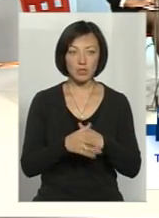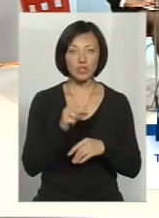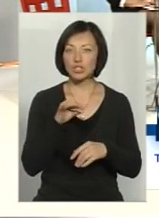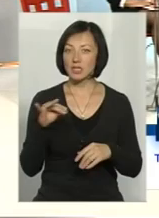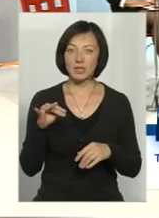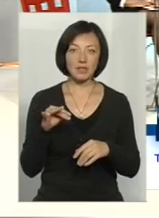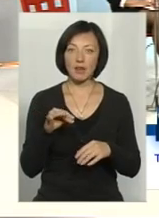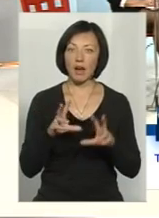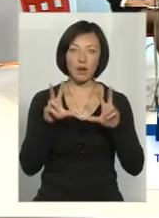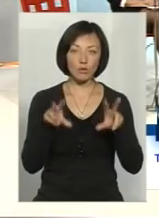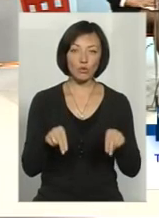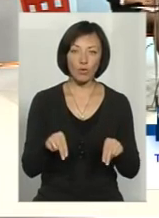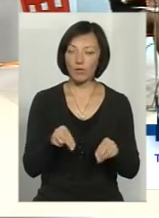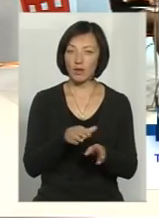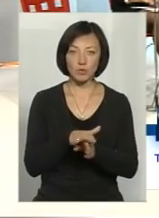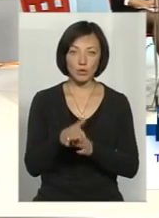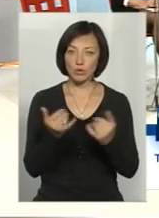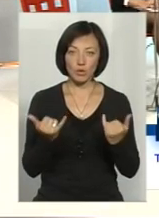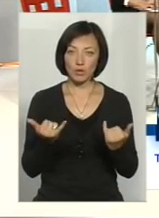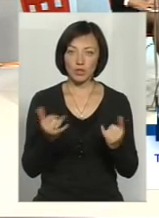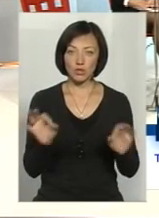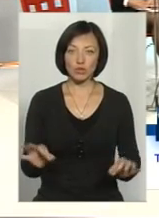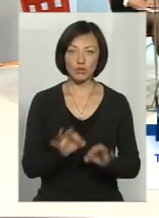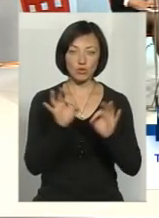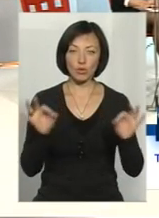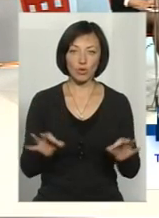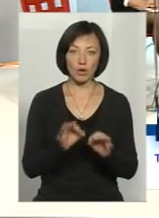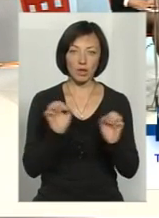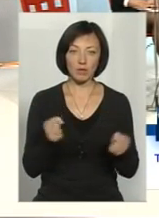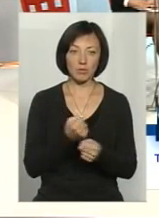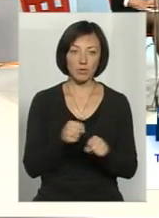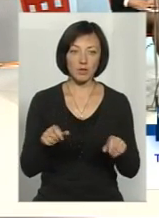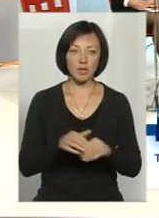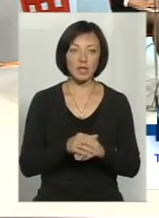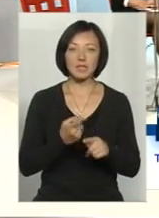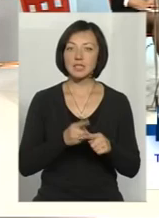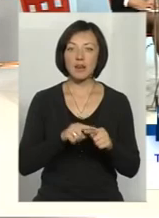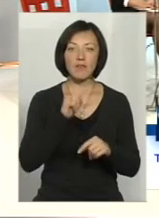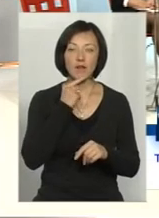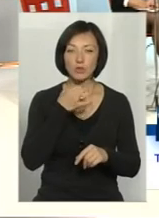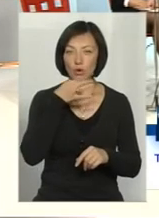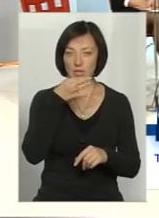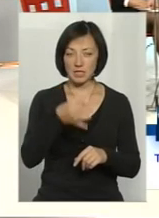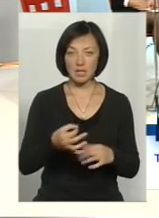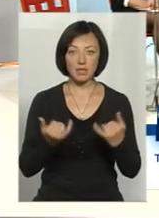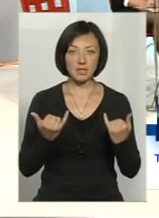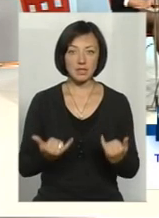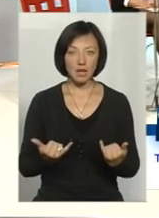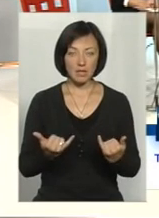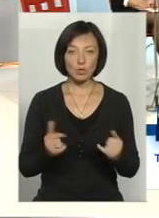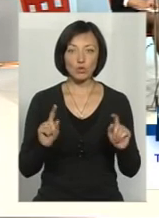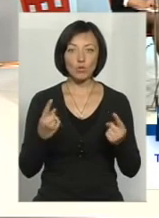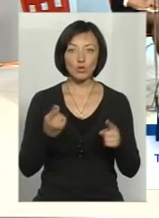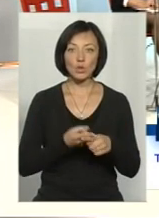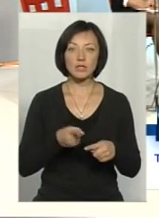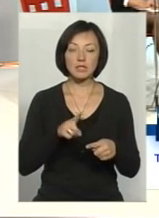Чи гарантувати абсолютно сьогодні на якесь відновлення? Це важко говорити зараз наразі, тому